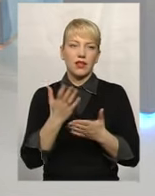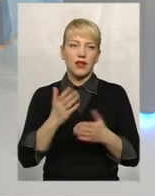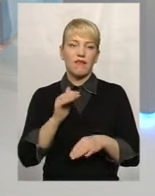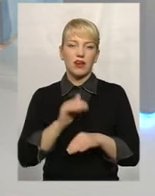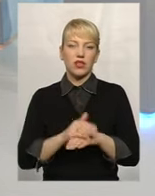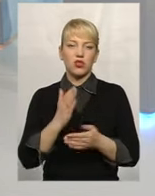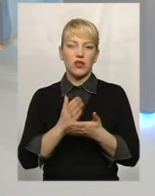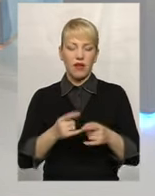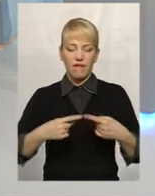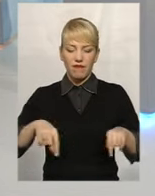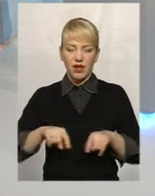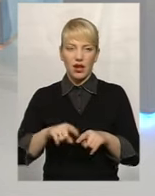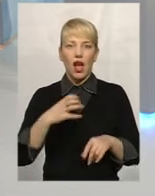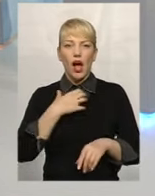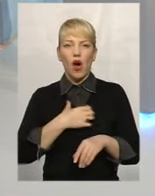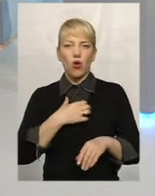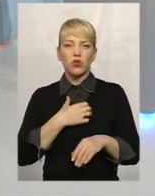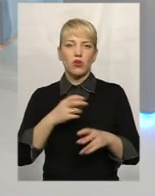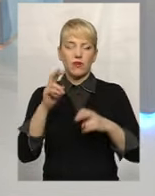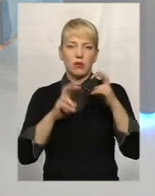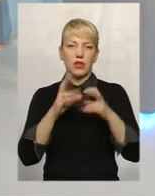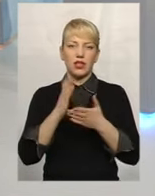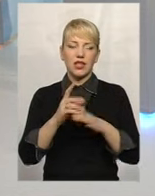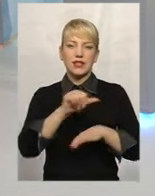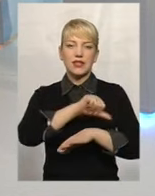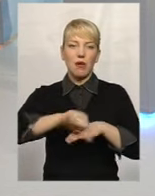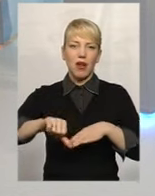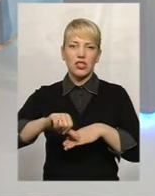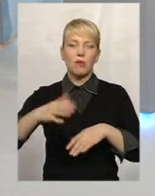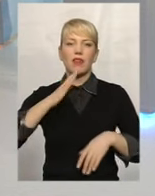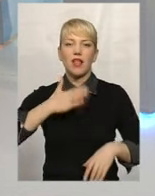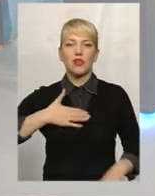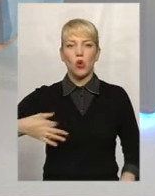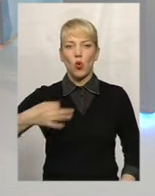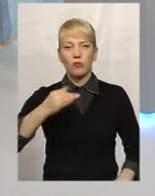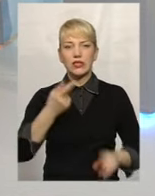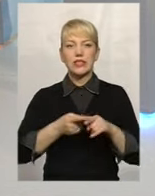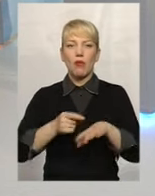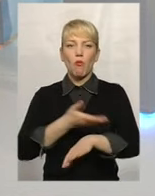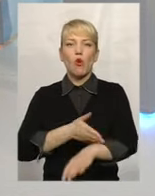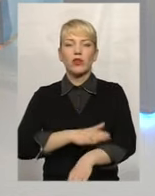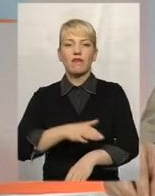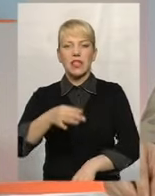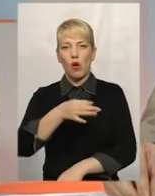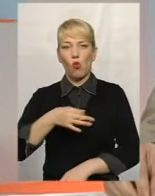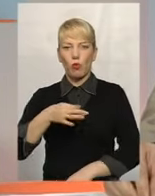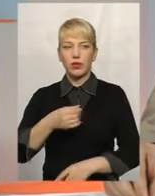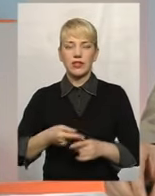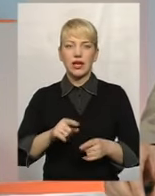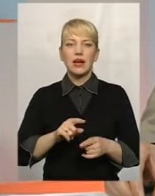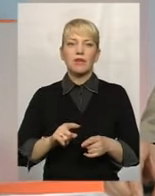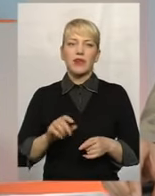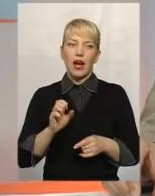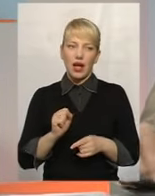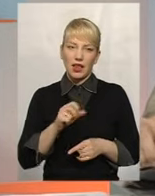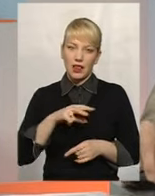філією, основне підприємство і знаходиться за межами області, якщо не помиляюся, в Полтавській області. Зареєстрована сама юридична особа,